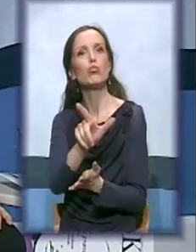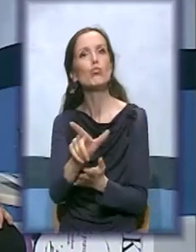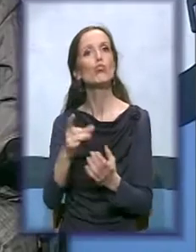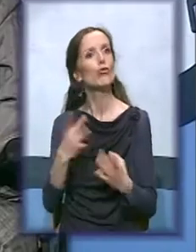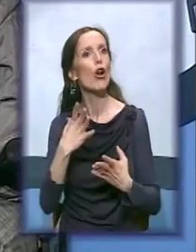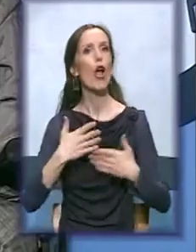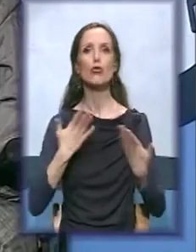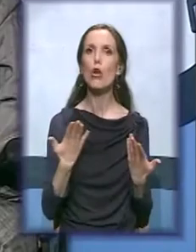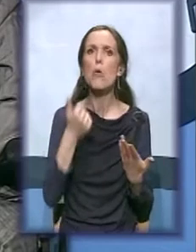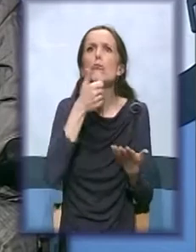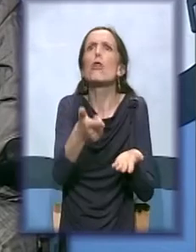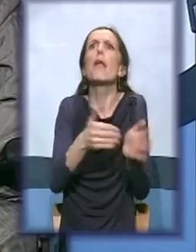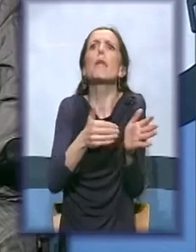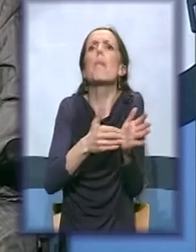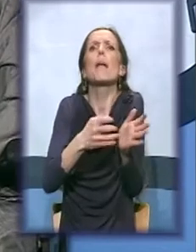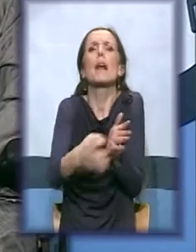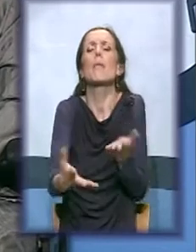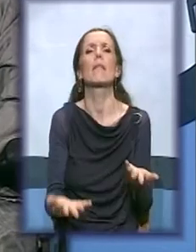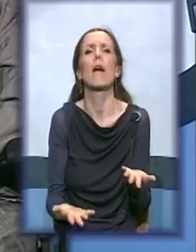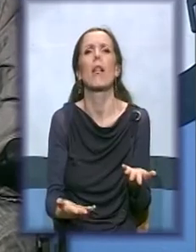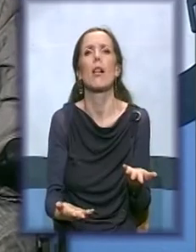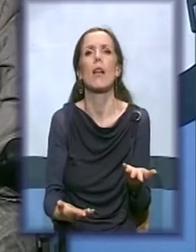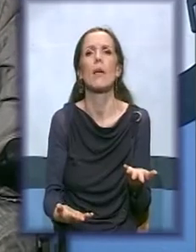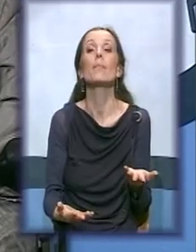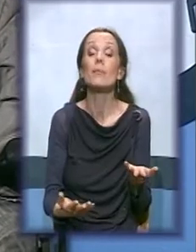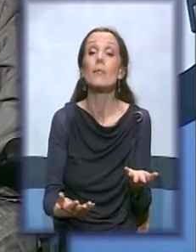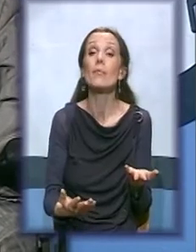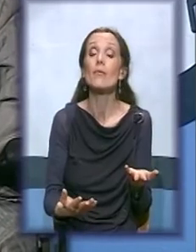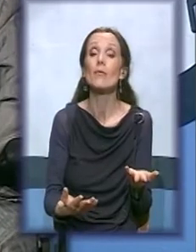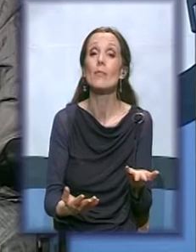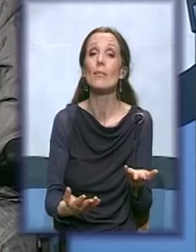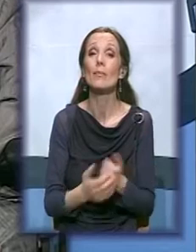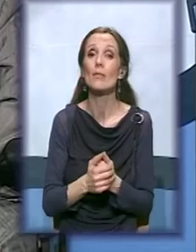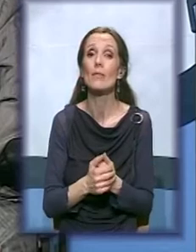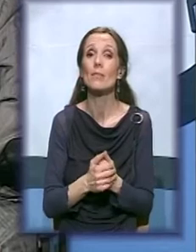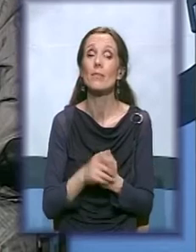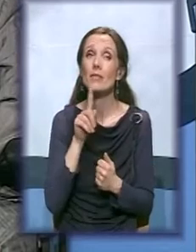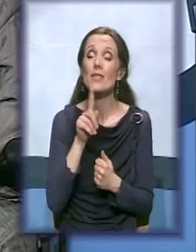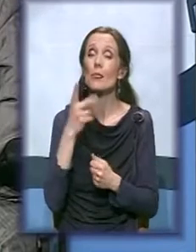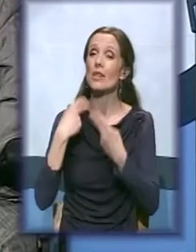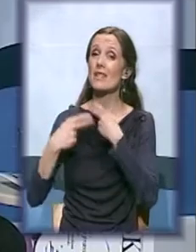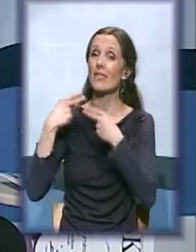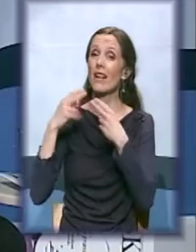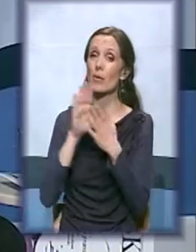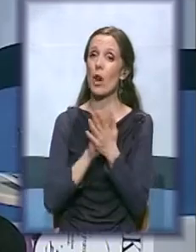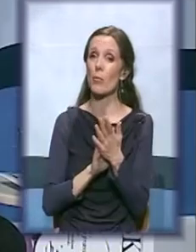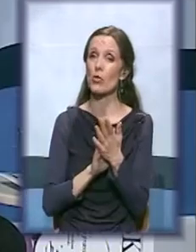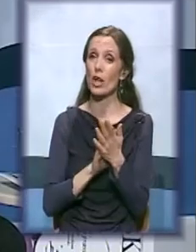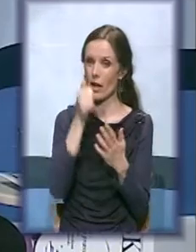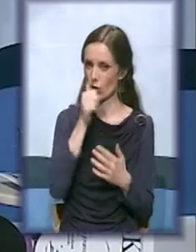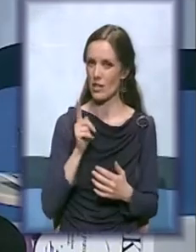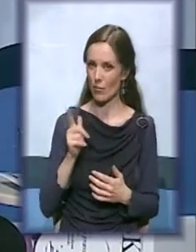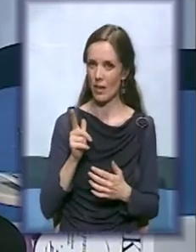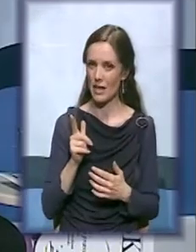to treba. A koliko zapravo, samo na početak, da se vratimo u ono što jesmo nas dve,